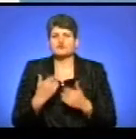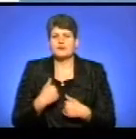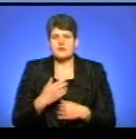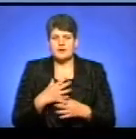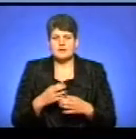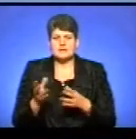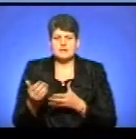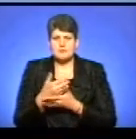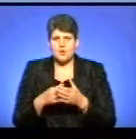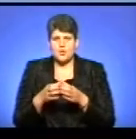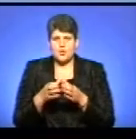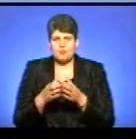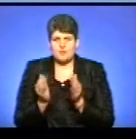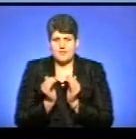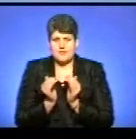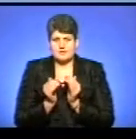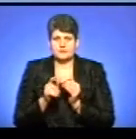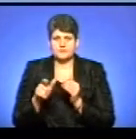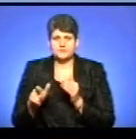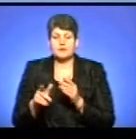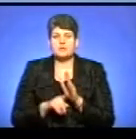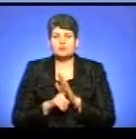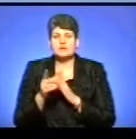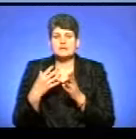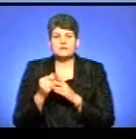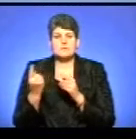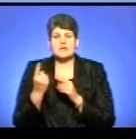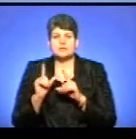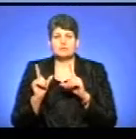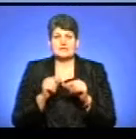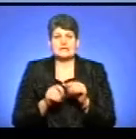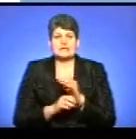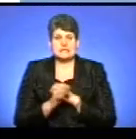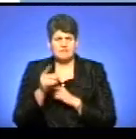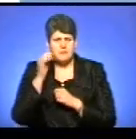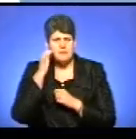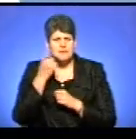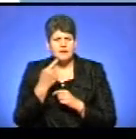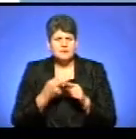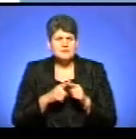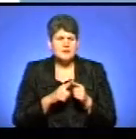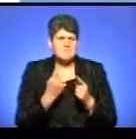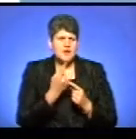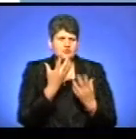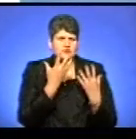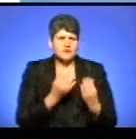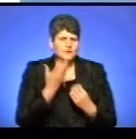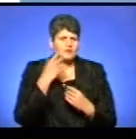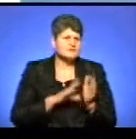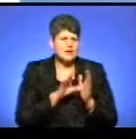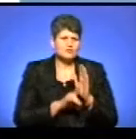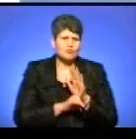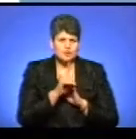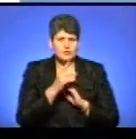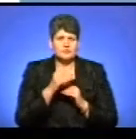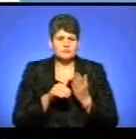групу маленьких волонтерів, і ми почали свої перші поїздки на Схід. Ви пам'ятаєте цей перший день, коли для вас все розпочалося,